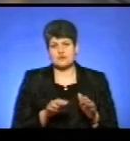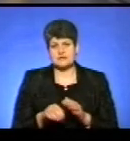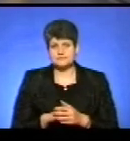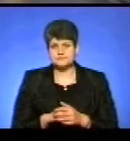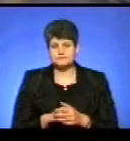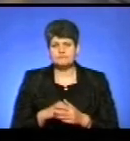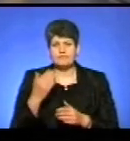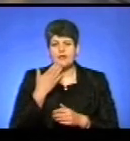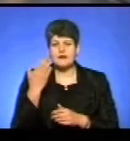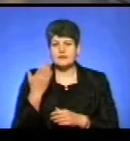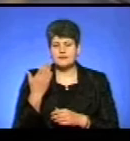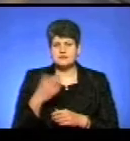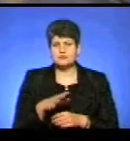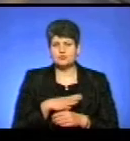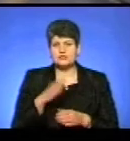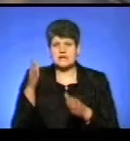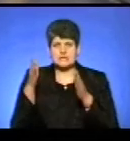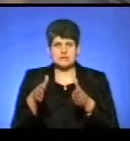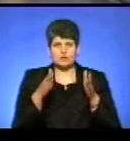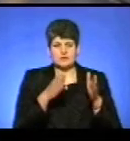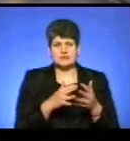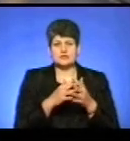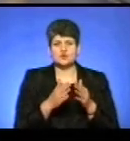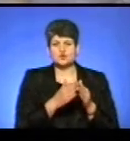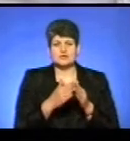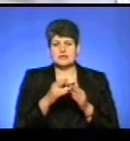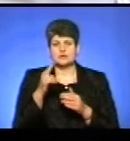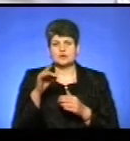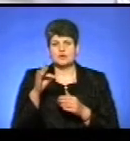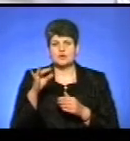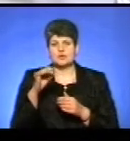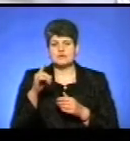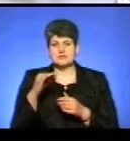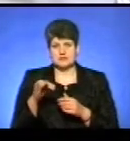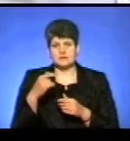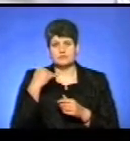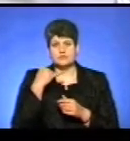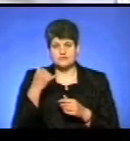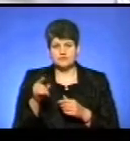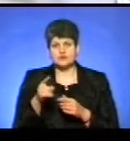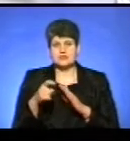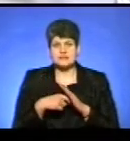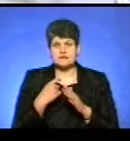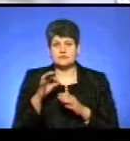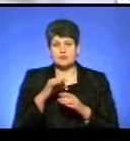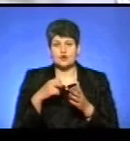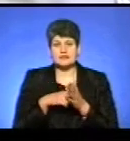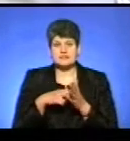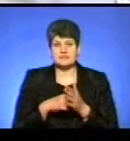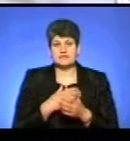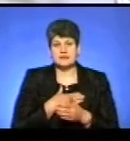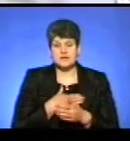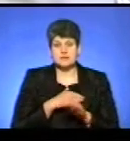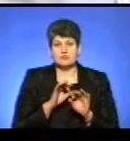Агітація висіла на стопах у сусідньому Дроздині. Зображений на них претендент повідомив телефоном, що дізнався про листівки від нас і